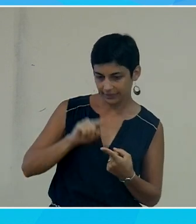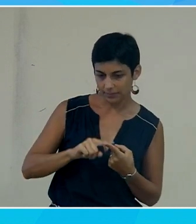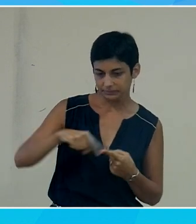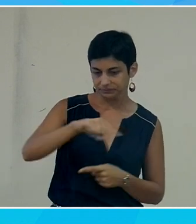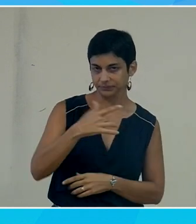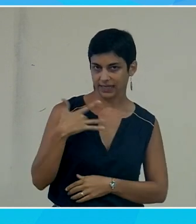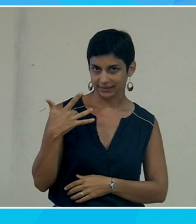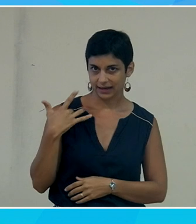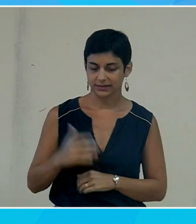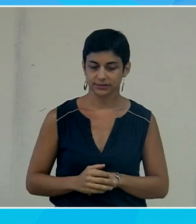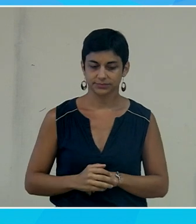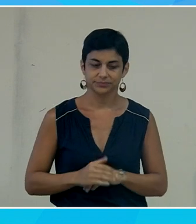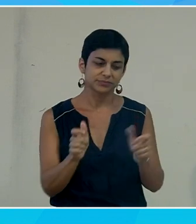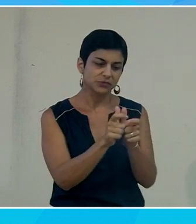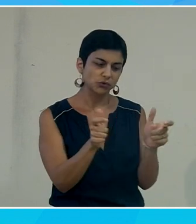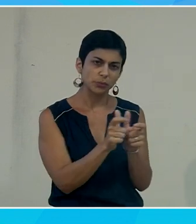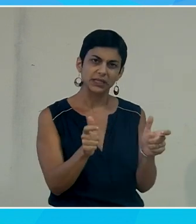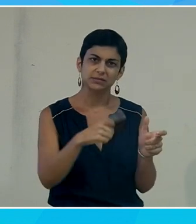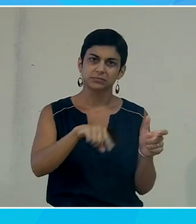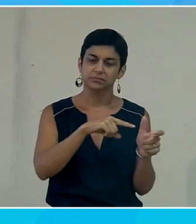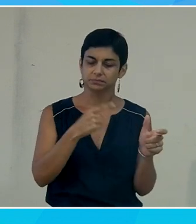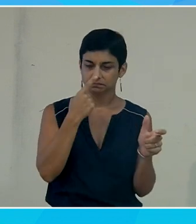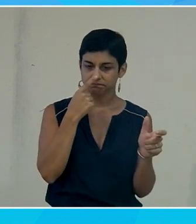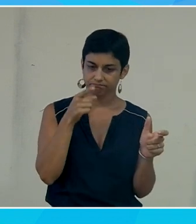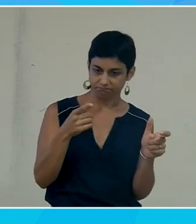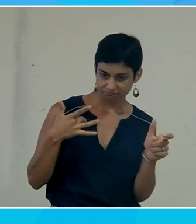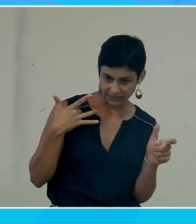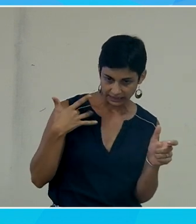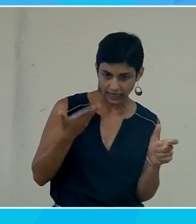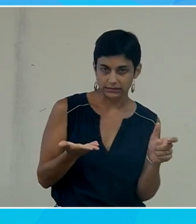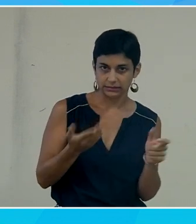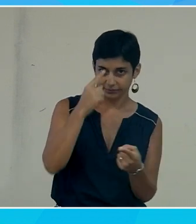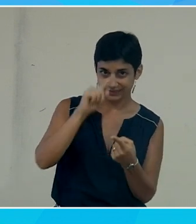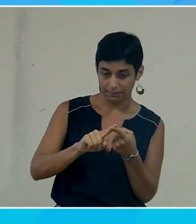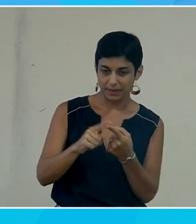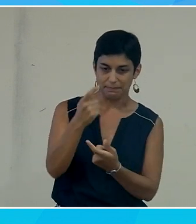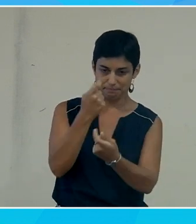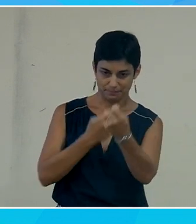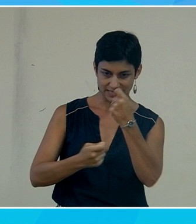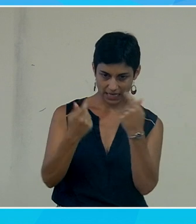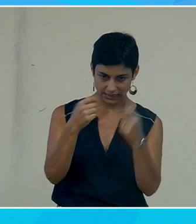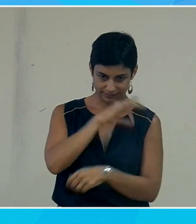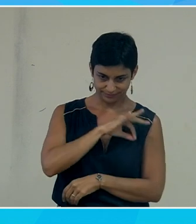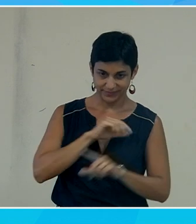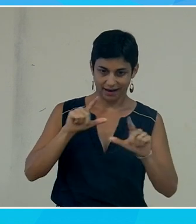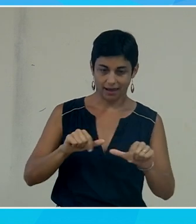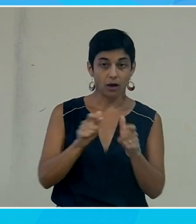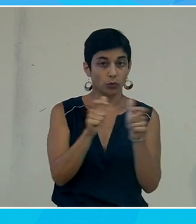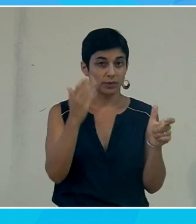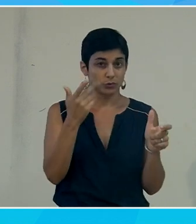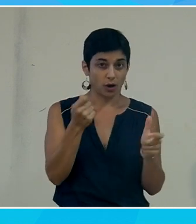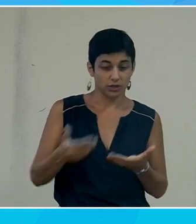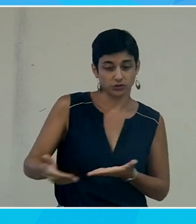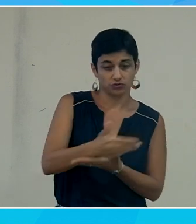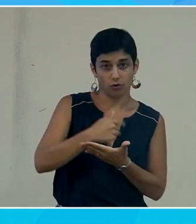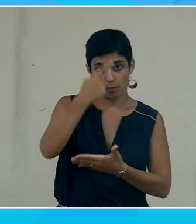quand, quelque part, elles vont associer au sujet business. Une entreprise, elle a besoin de gagner de l'argent pour pouvoir